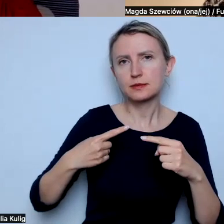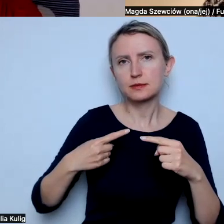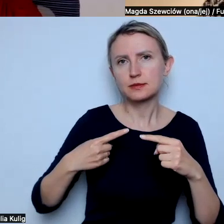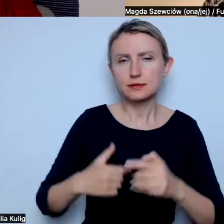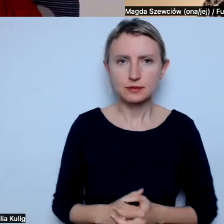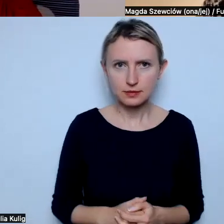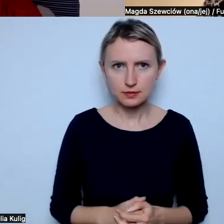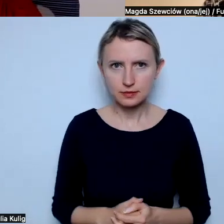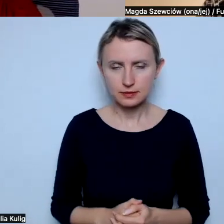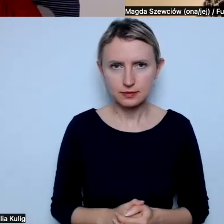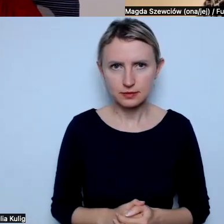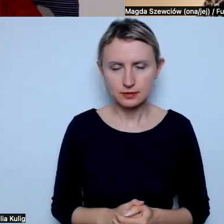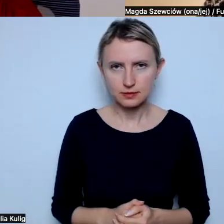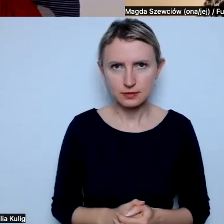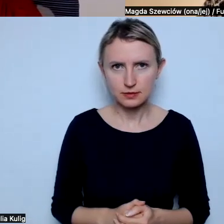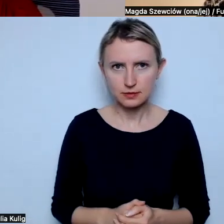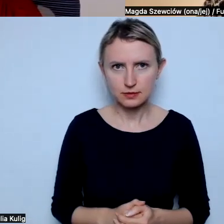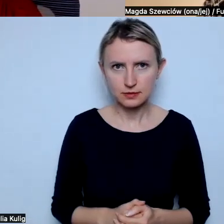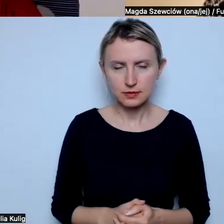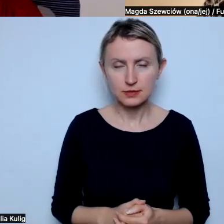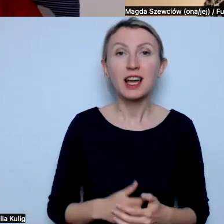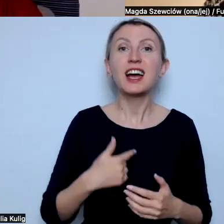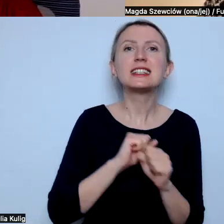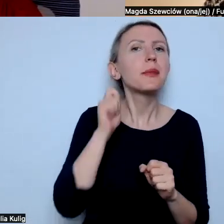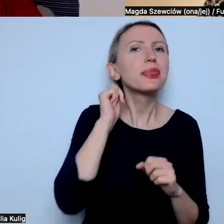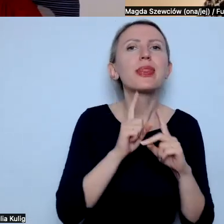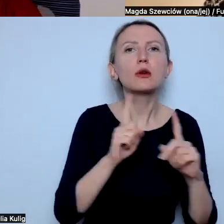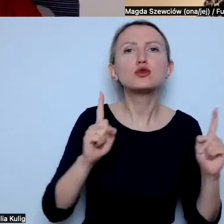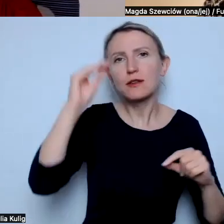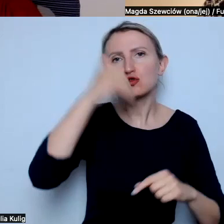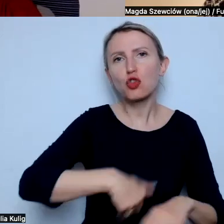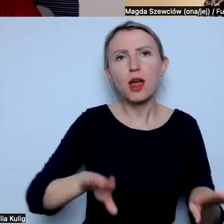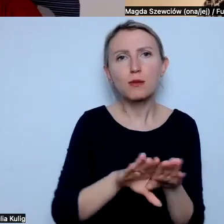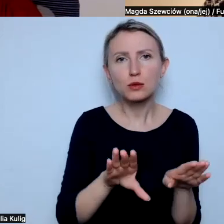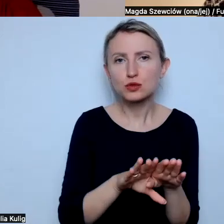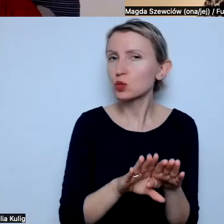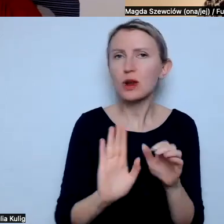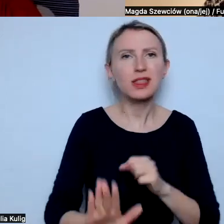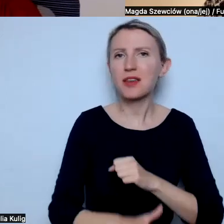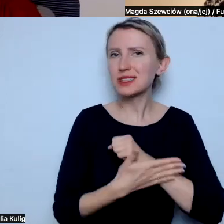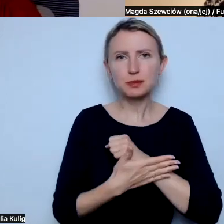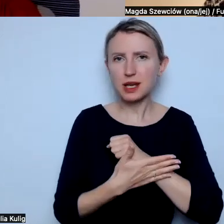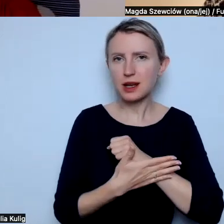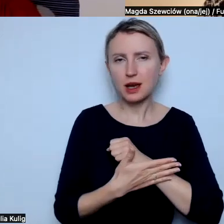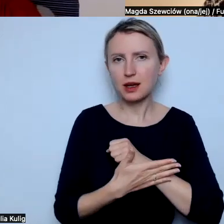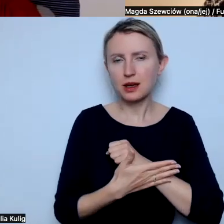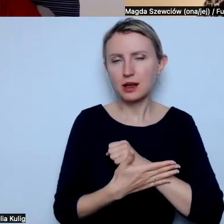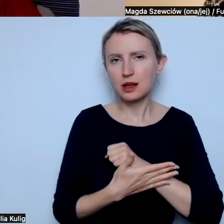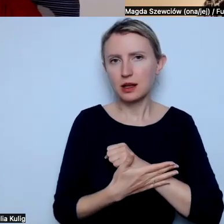a właściwie uczestniczki, bo jestem nauczycielką w szkole podstawowej, która nie wspiera,